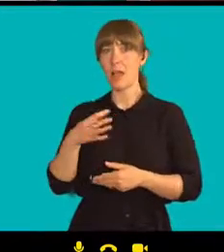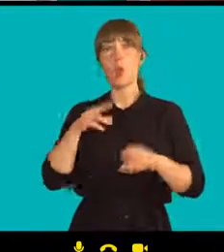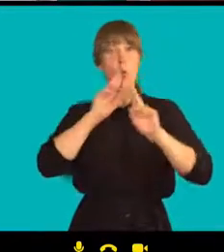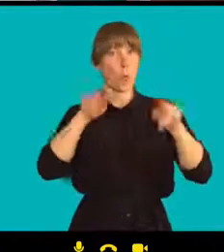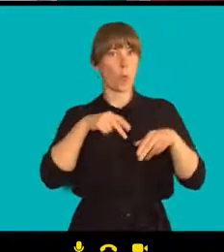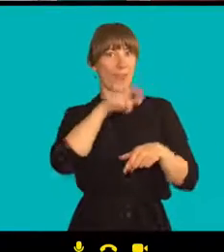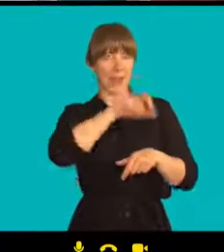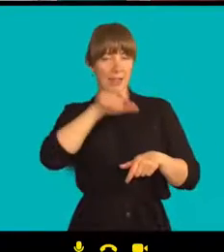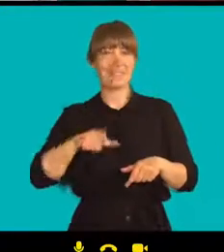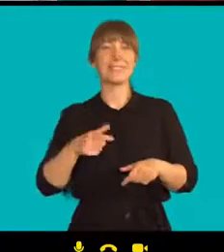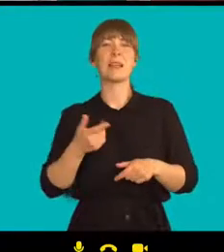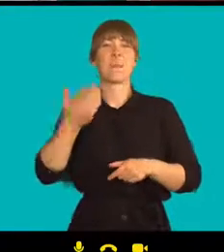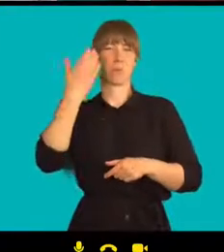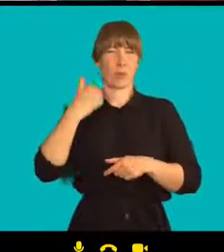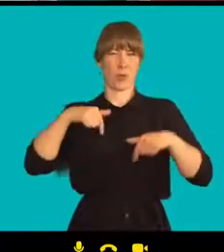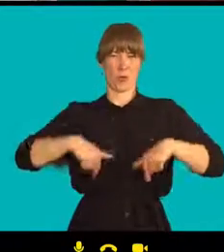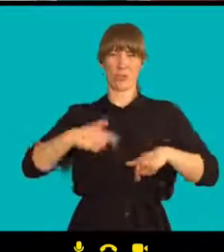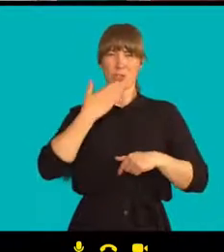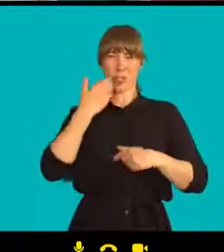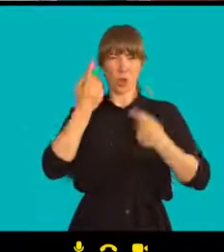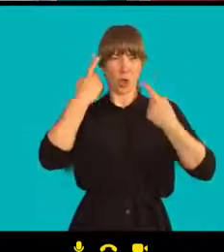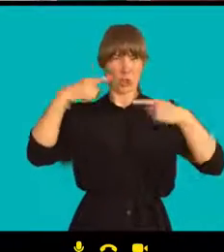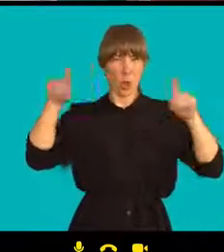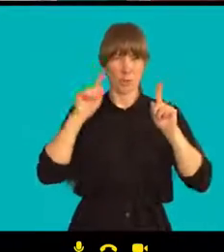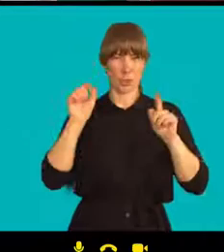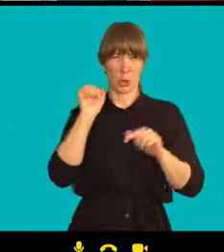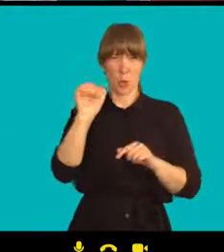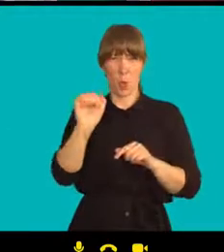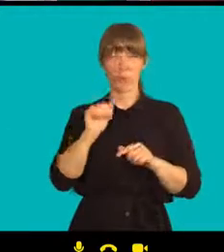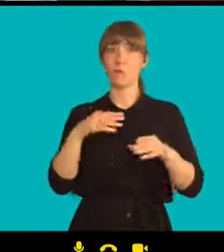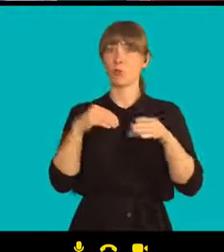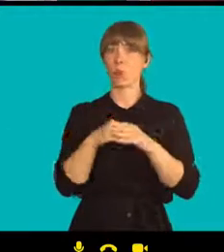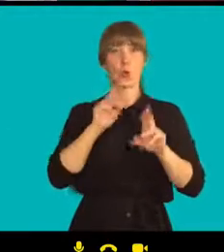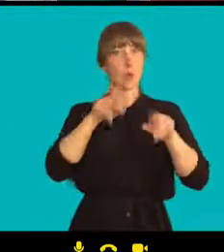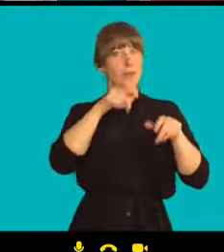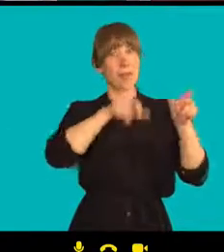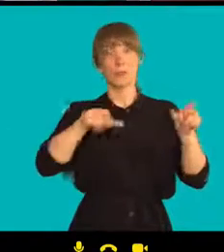důležitá je podle vás role umělců v běloruském hnutí za svobodu?